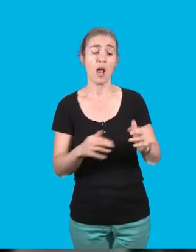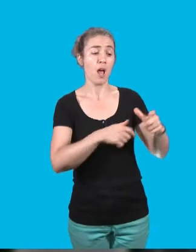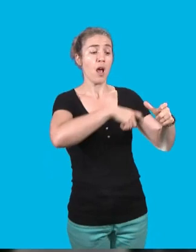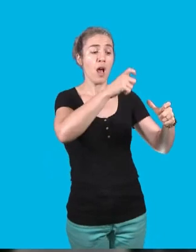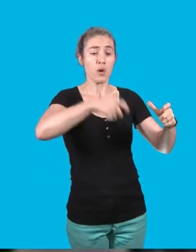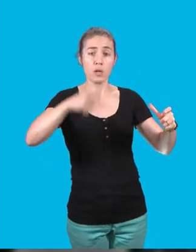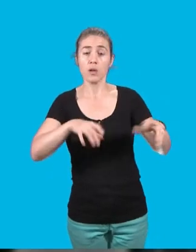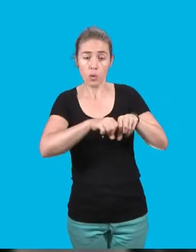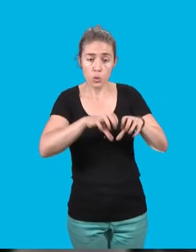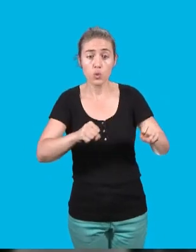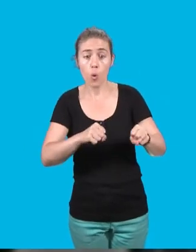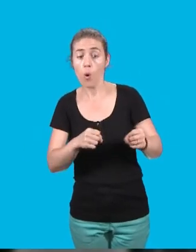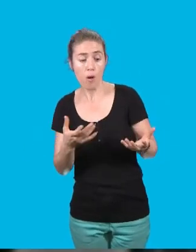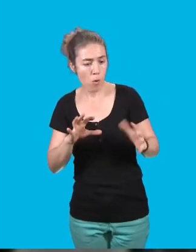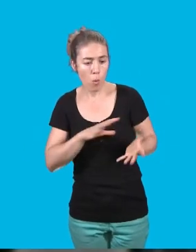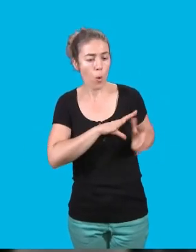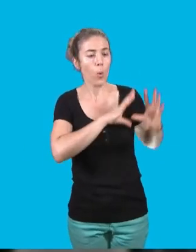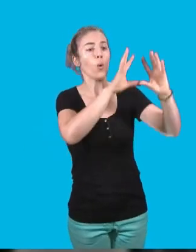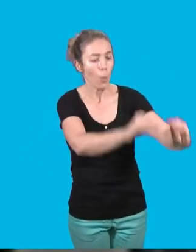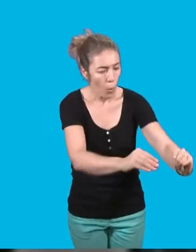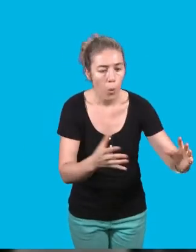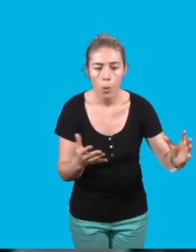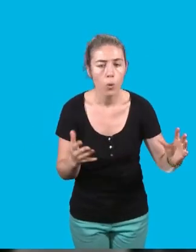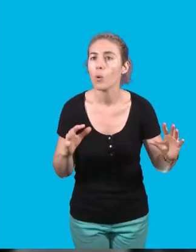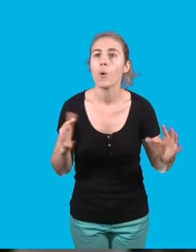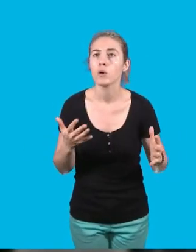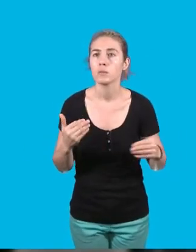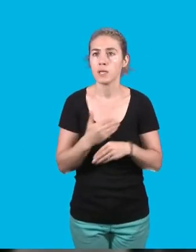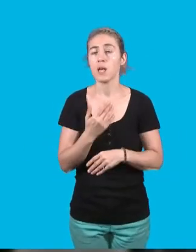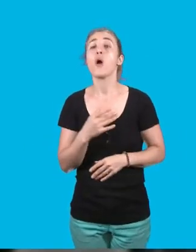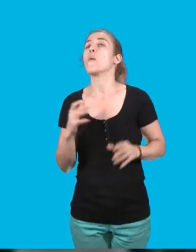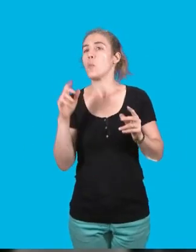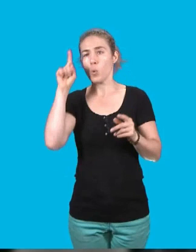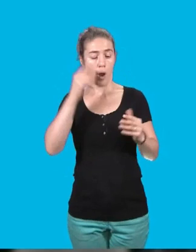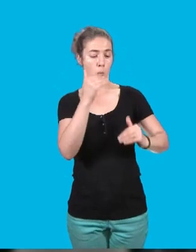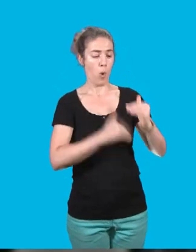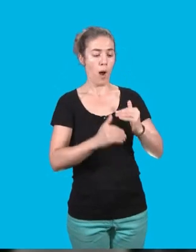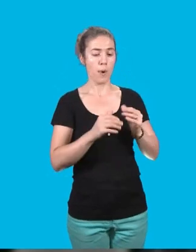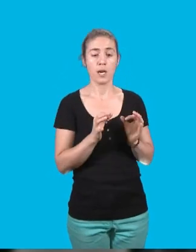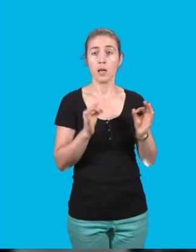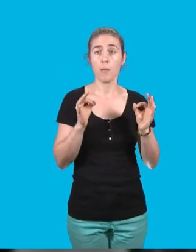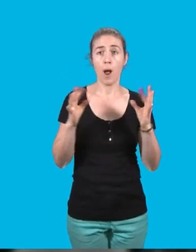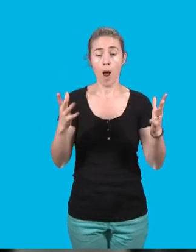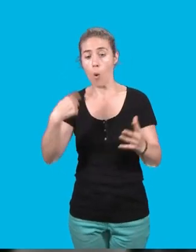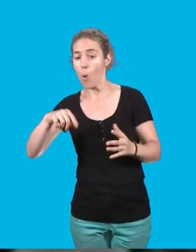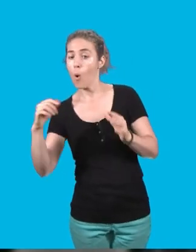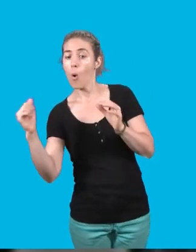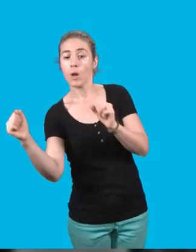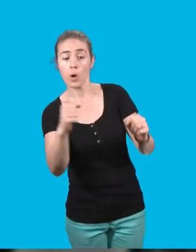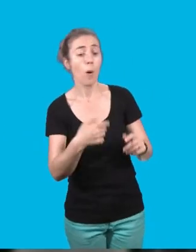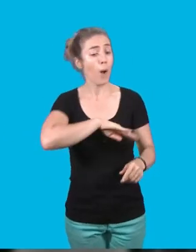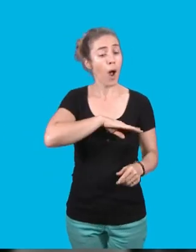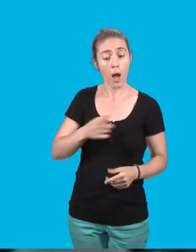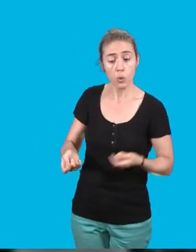productive. Car il ne suffit pas d'affirmer que ce plan climat sera populaire par la seule éducation